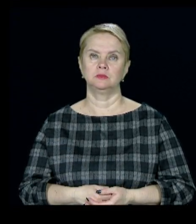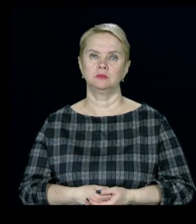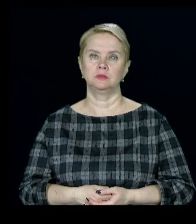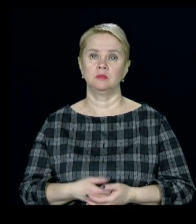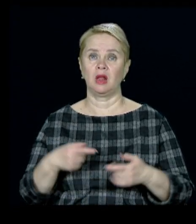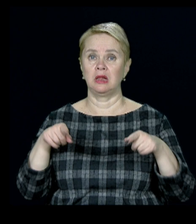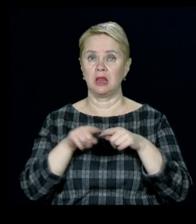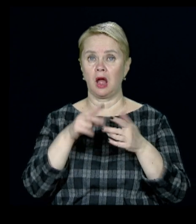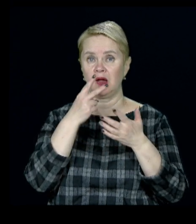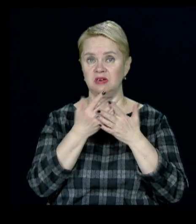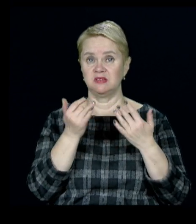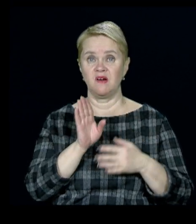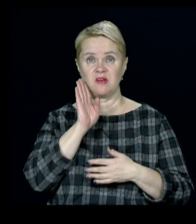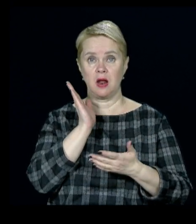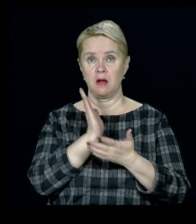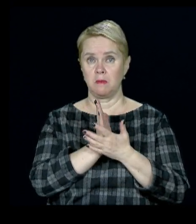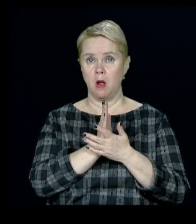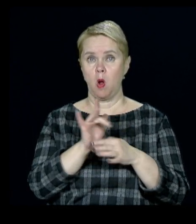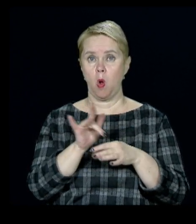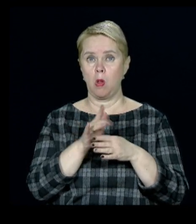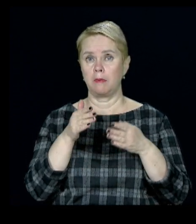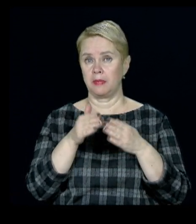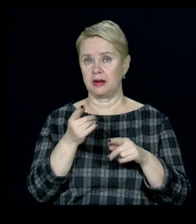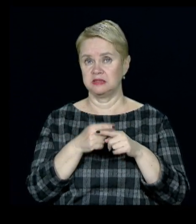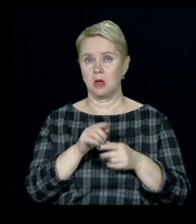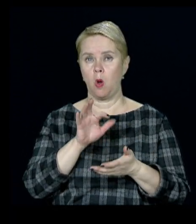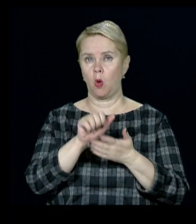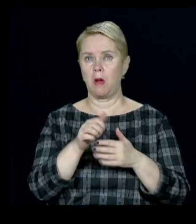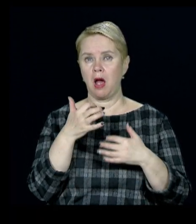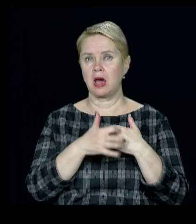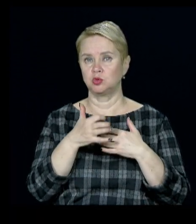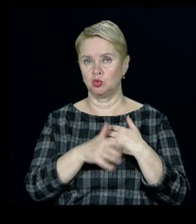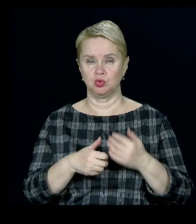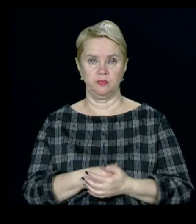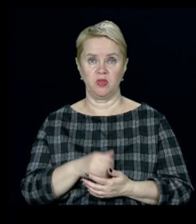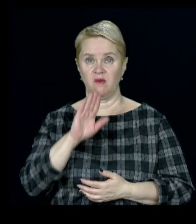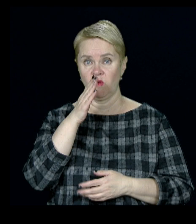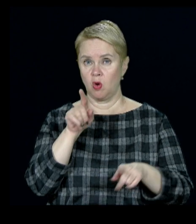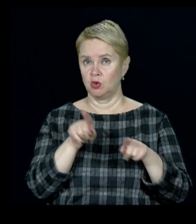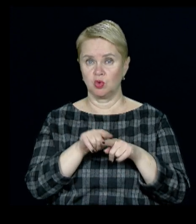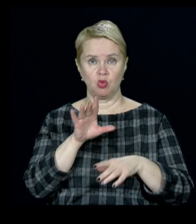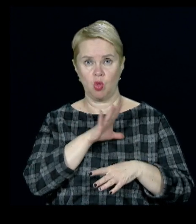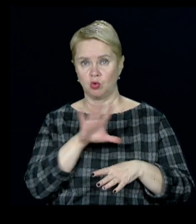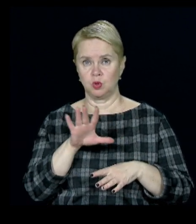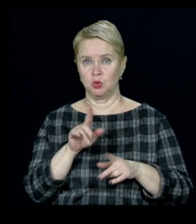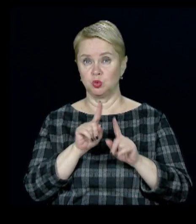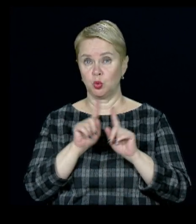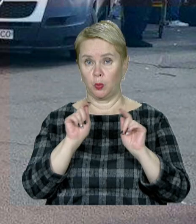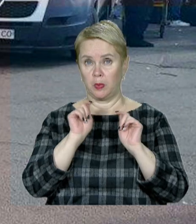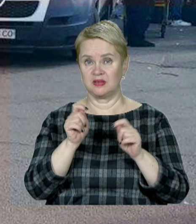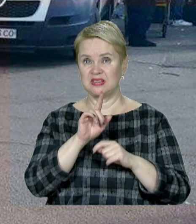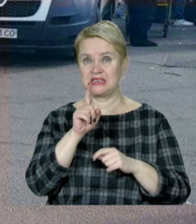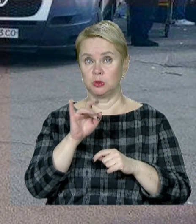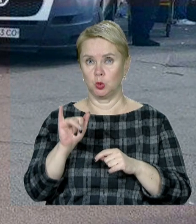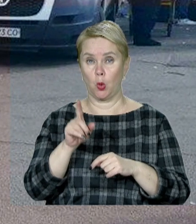Такий вигляд сьогодні вранці мала гола пристань тимчасово окупованої Херсонщини. Ворог, схоже, не очікував сюрпризів від